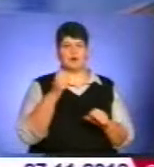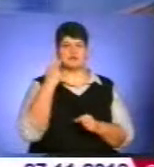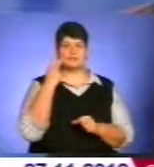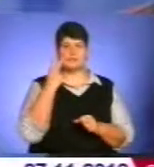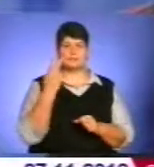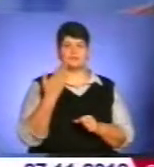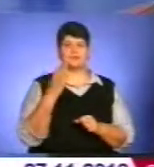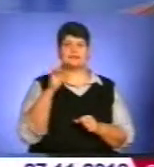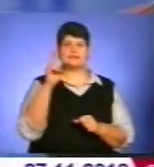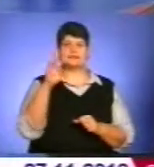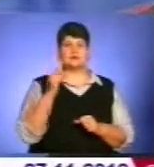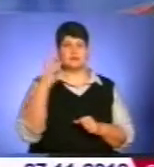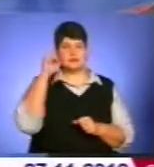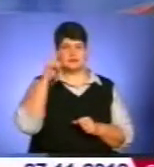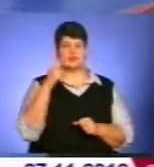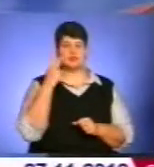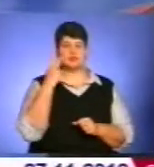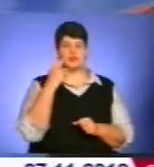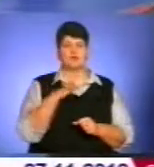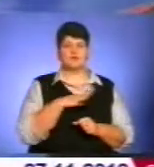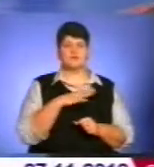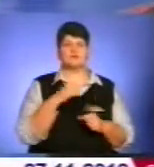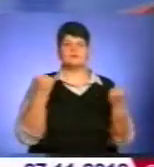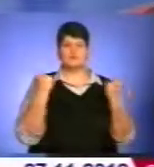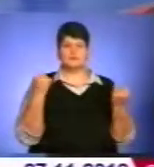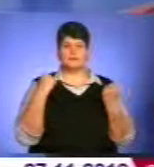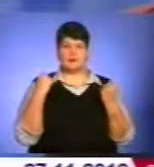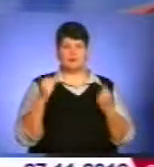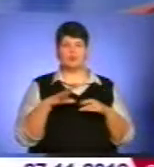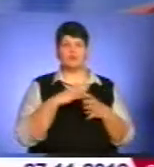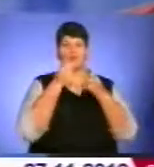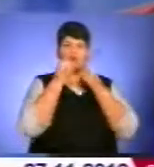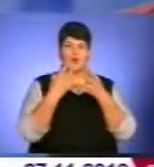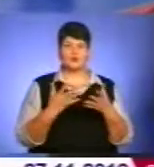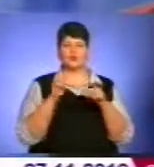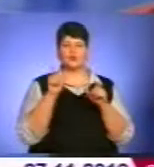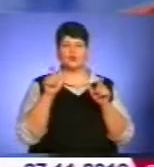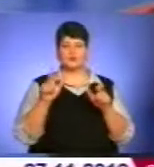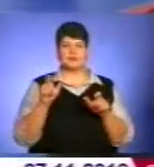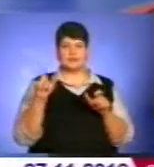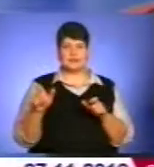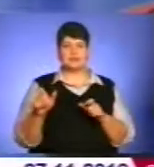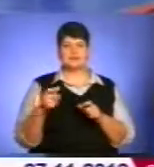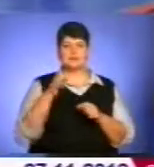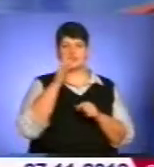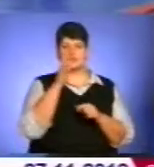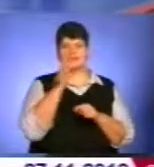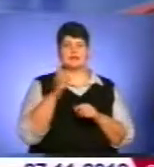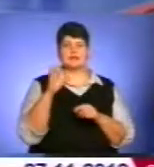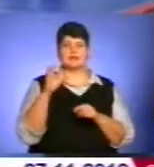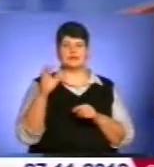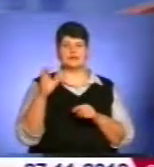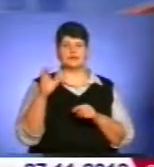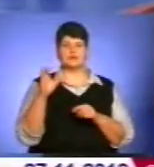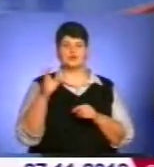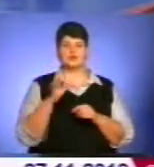Стібайлу я знав, що я був спортсменом. Це була хороша людина і великий тренер. За часів Радянського Союзу